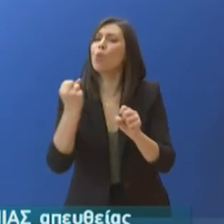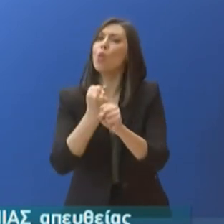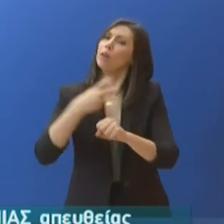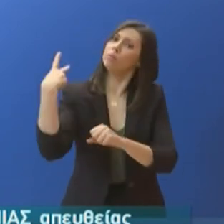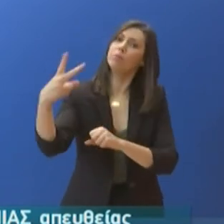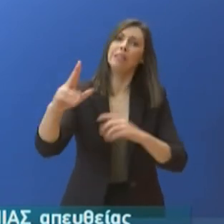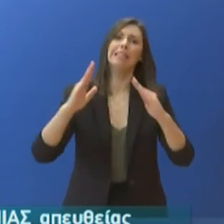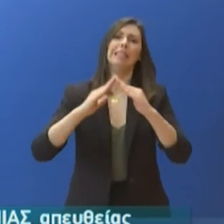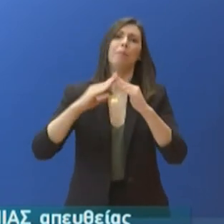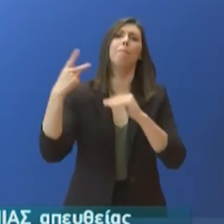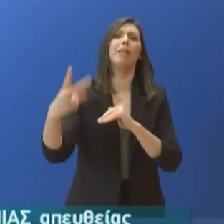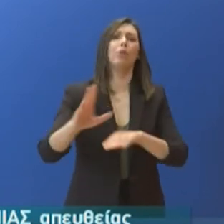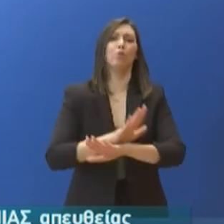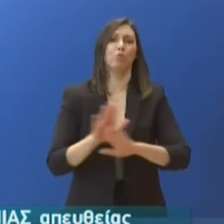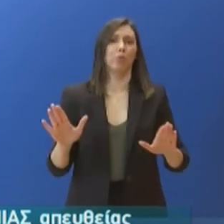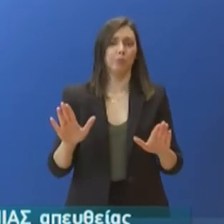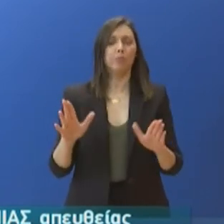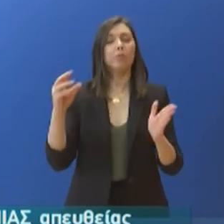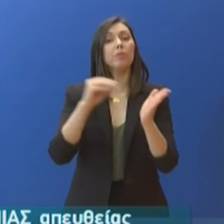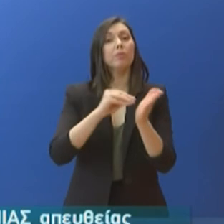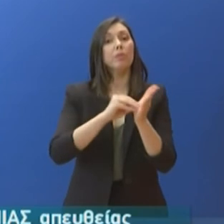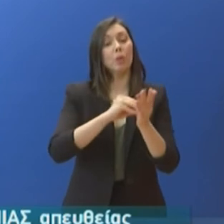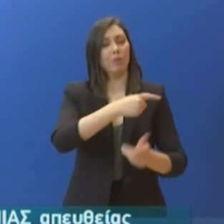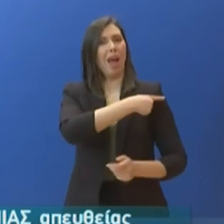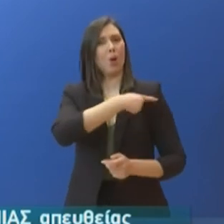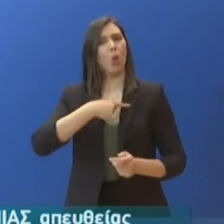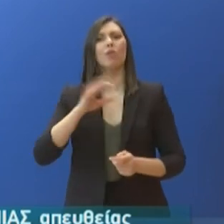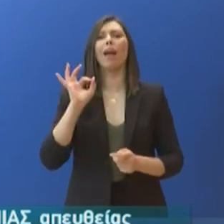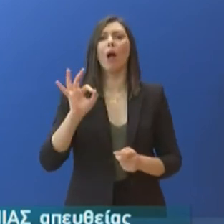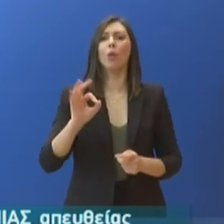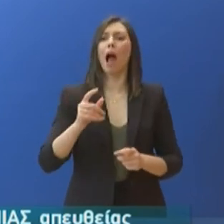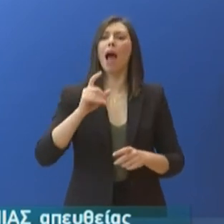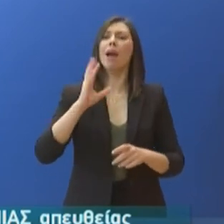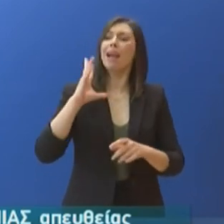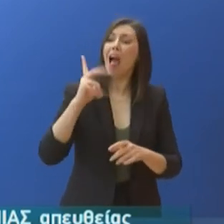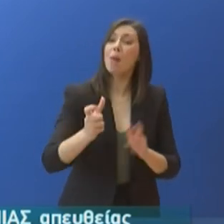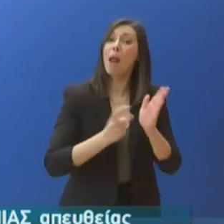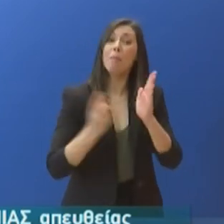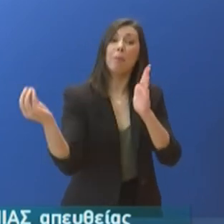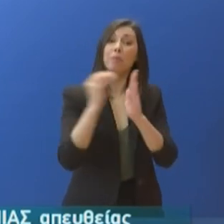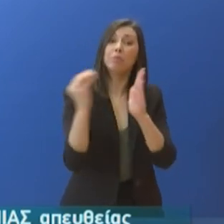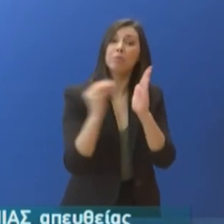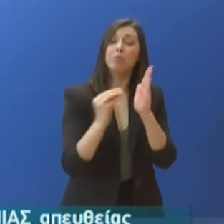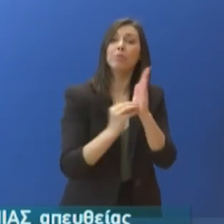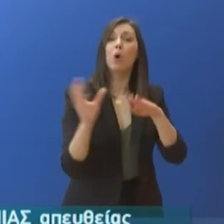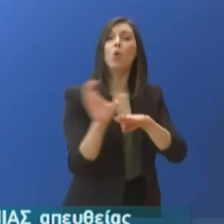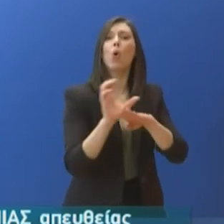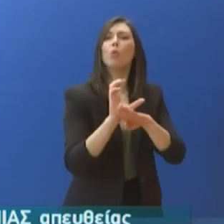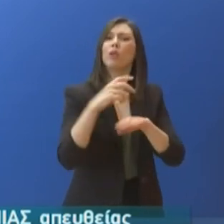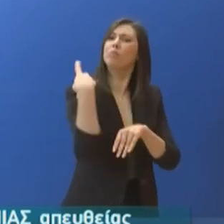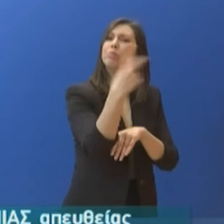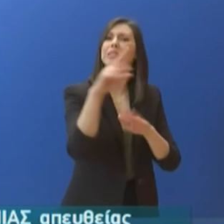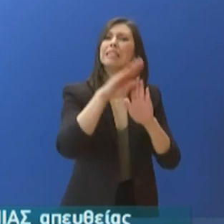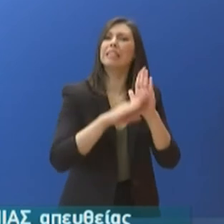αναστέλλεται η υποχρέωση του εργοδότη να καταχωρεί άμεσα στο πληροφοριακό σύστημα Εργάνη κάθε τροποποίηση του ωραρίου των εργαζομένων. Οποιαδήποτε τέτοια αλλαγή,